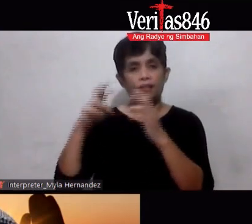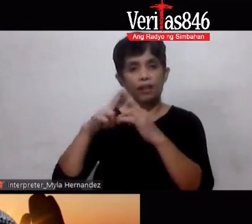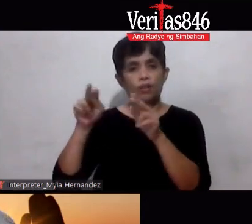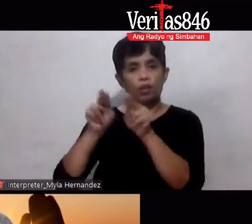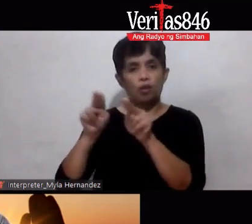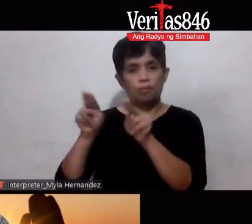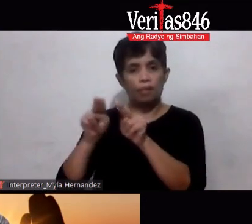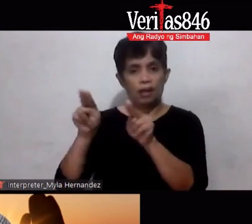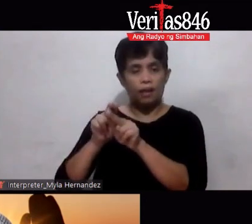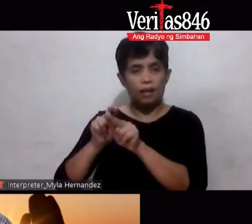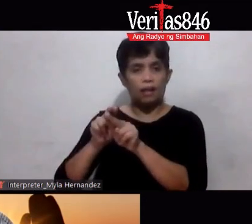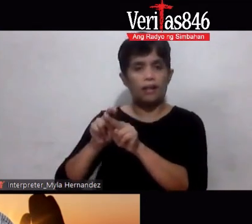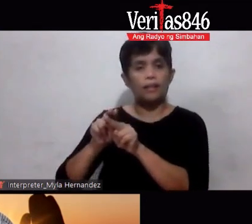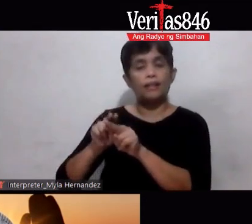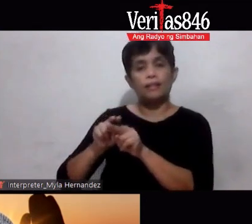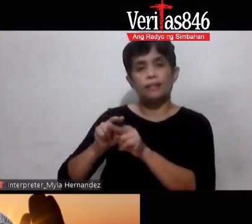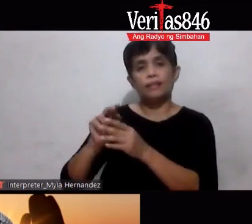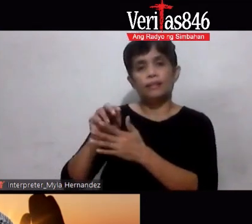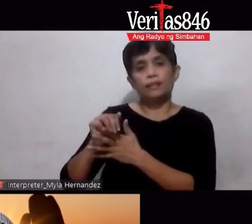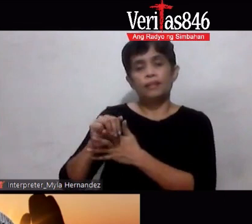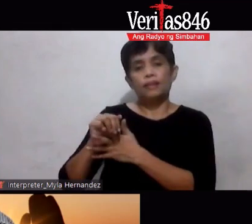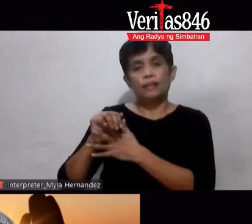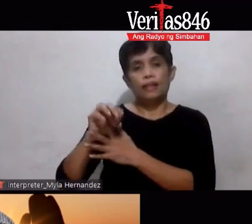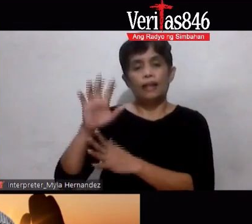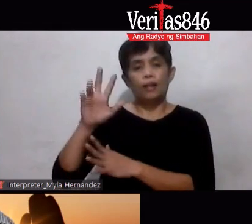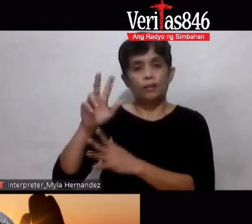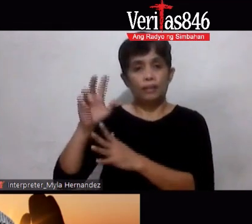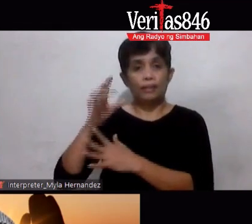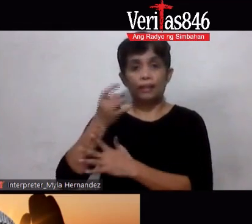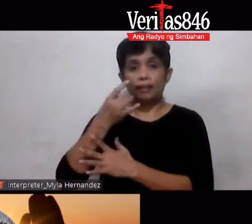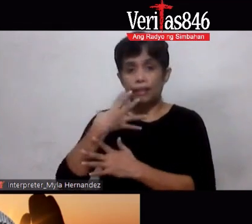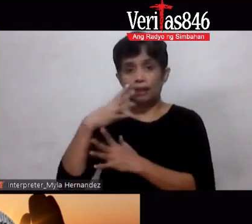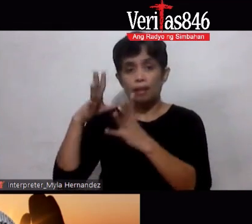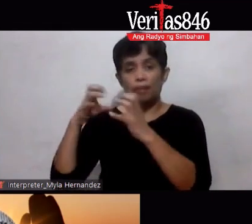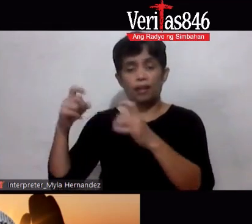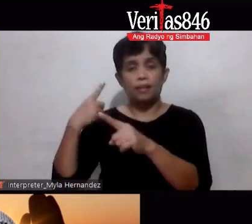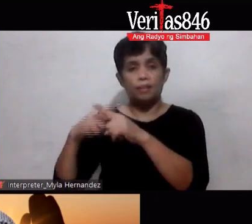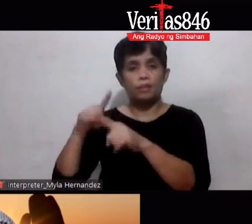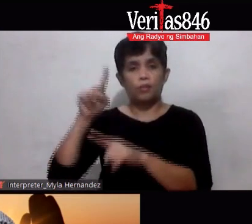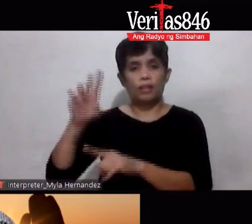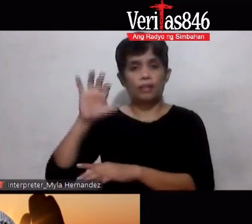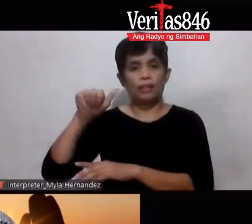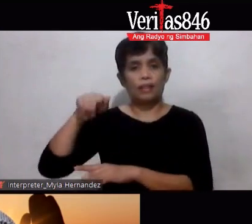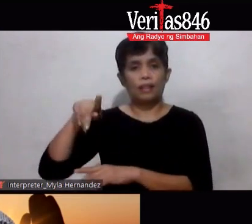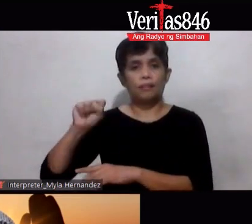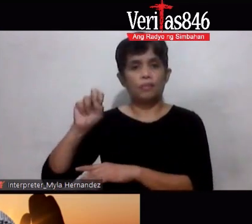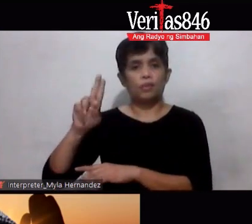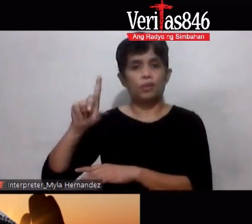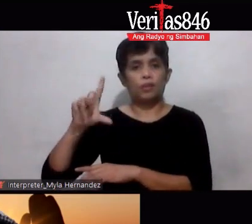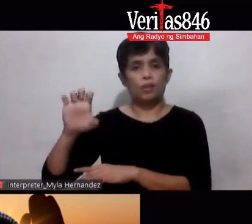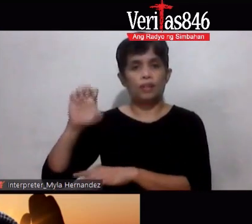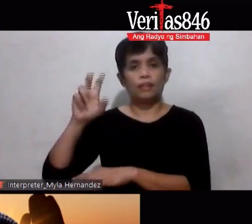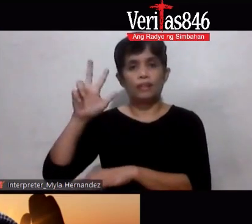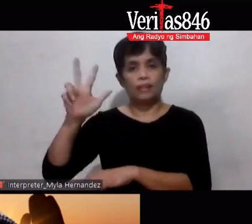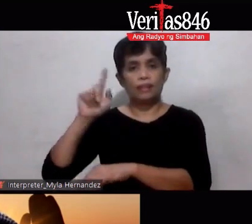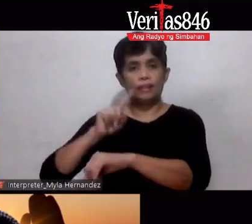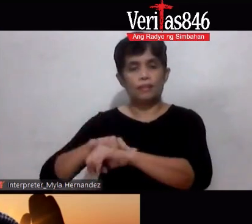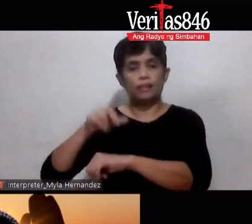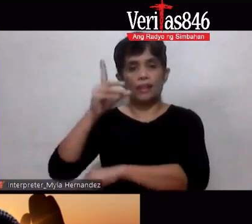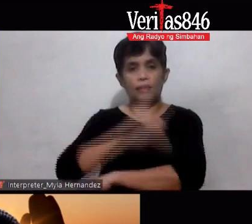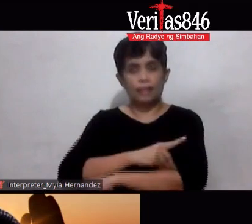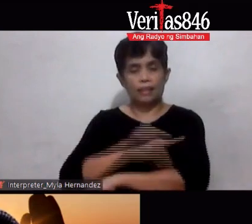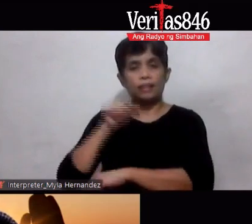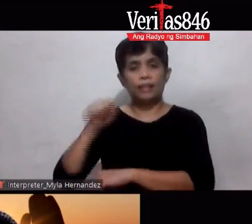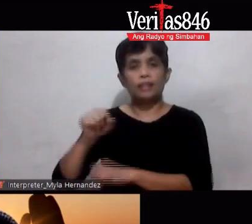capsule 3 times a day at katulad nung sinabi nung texter kanina hindi lang blood sugar ang na-improve